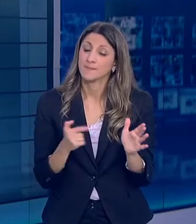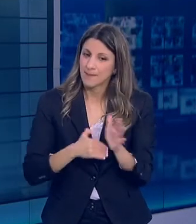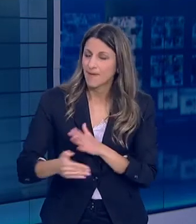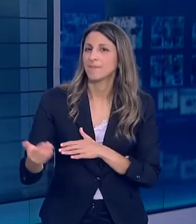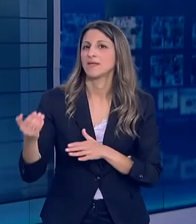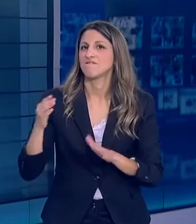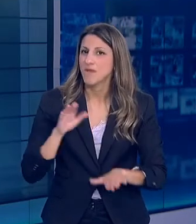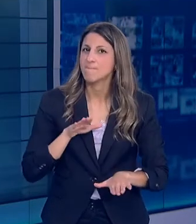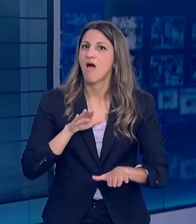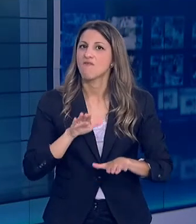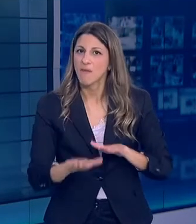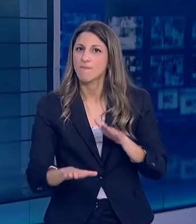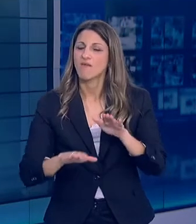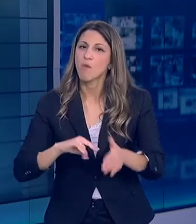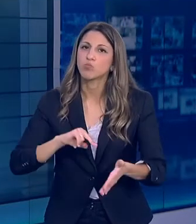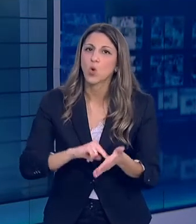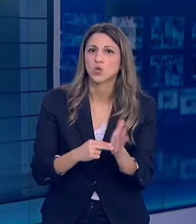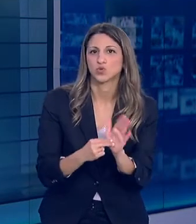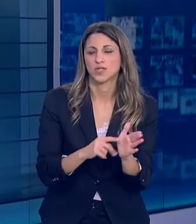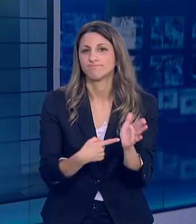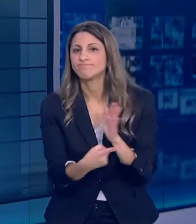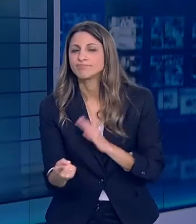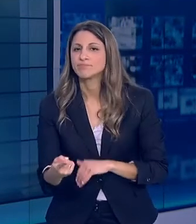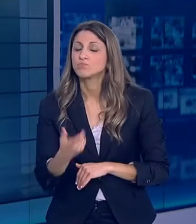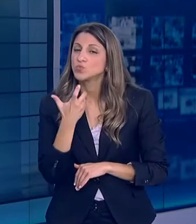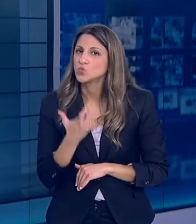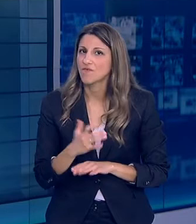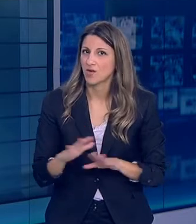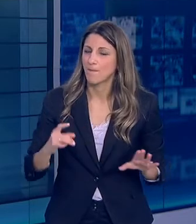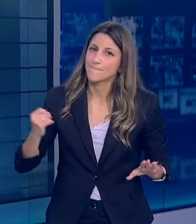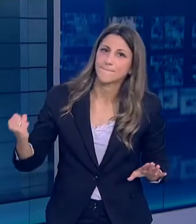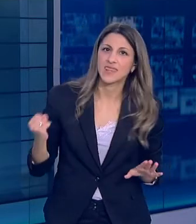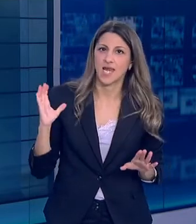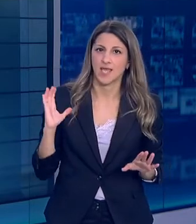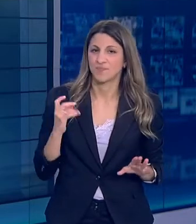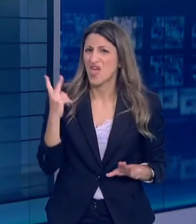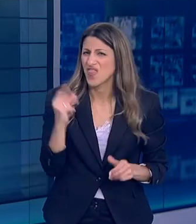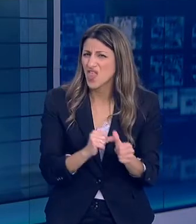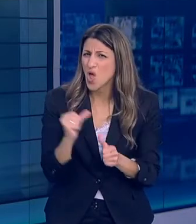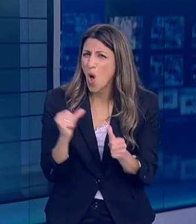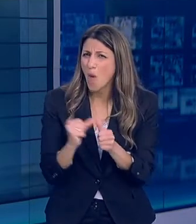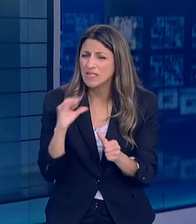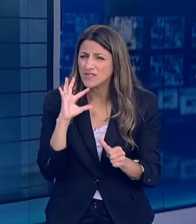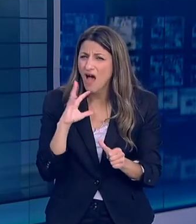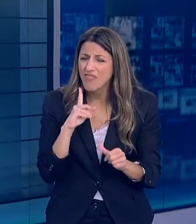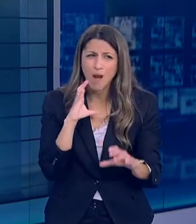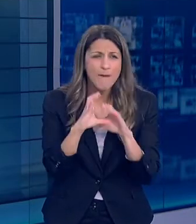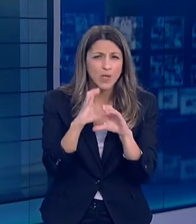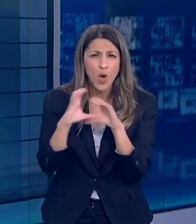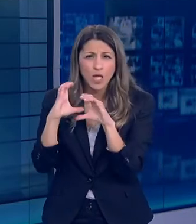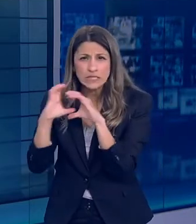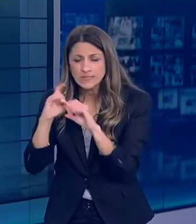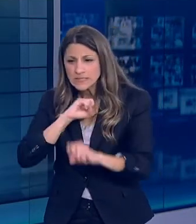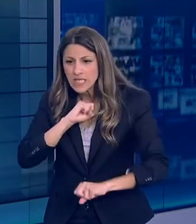επόμενες φάσεις Να δείξουμε την ίδια σοβαρότητα Την ίδια πειθαρχία Σε αυτούς τους δύο μήνες της καθημερινής της επικοινωνίας Προσπαθήσαμε